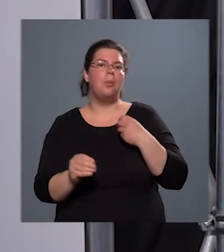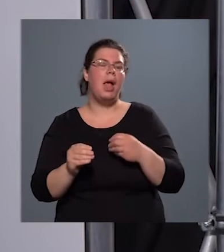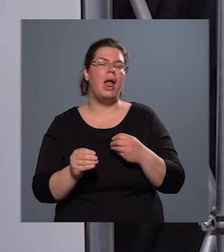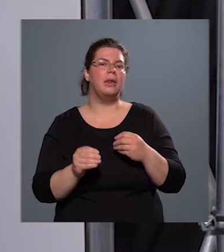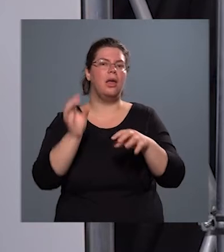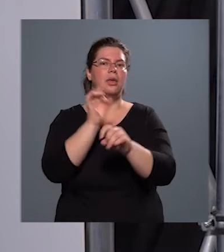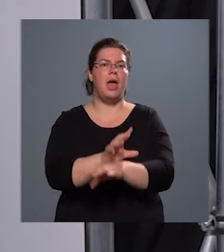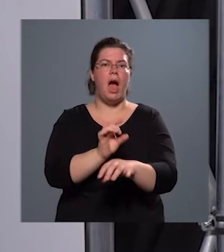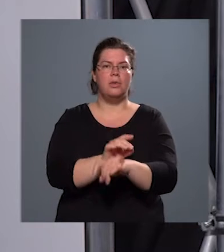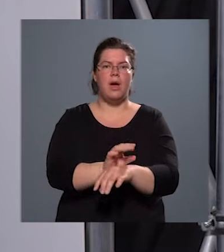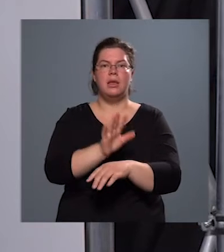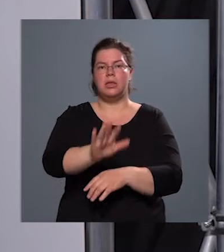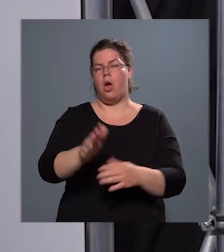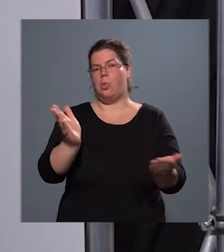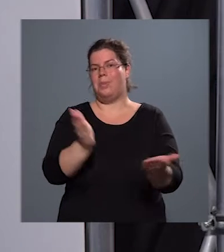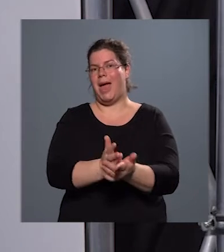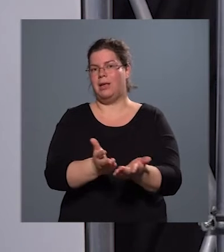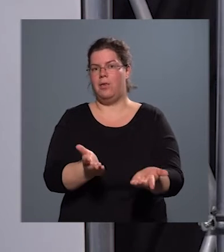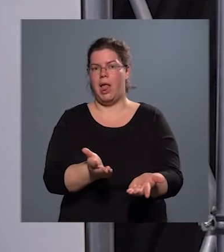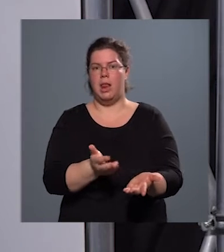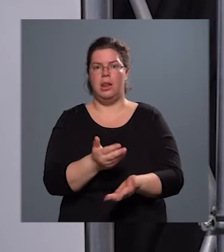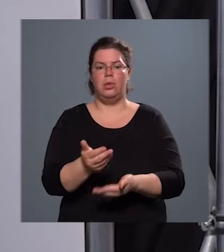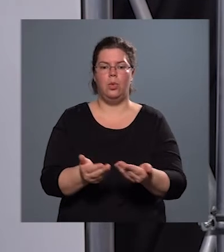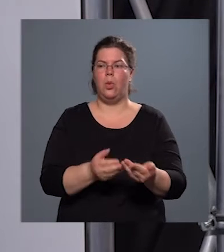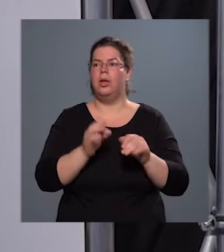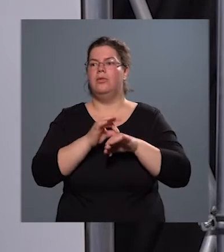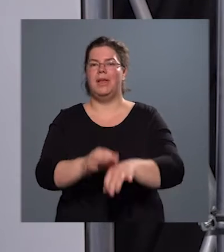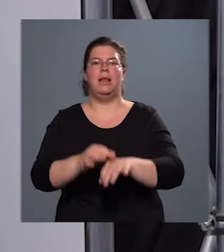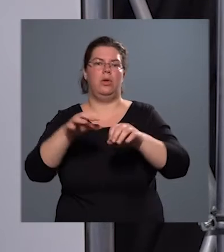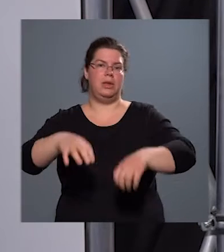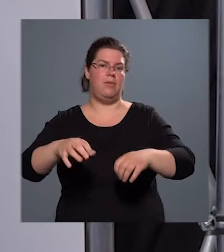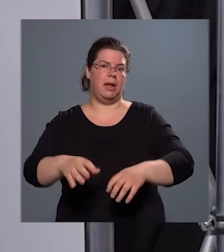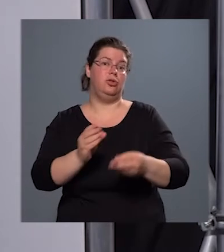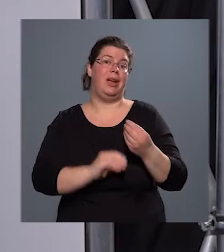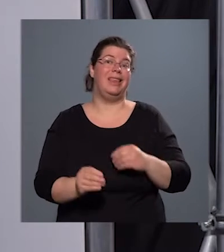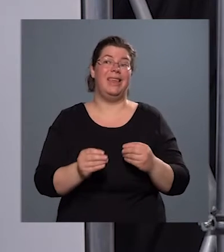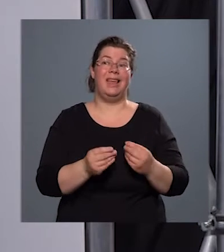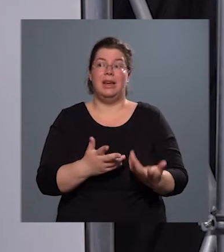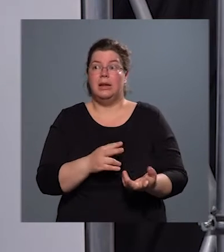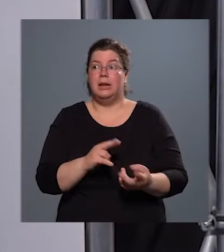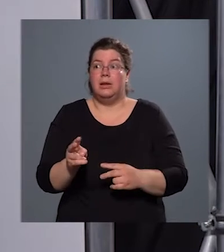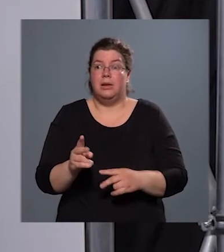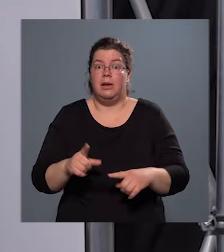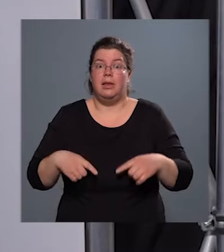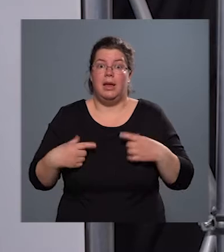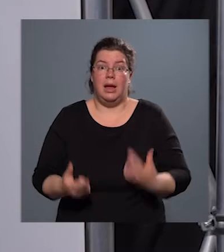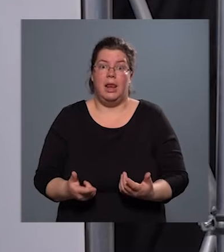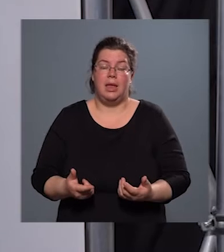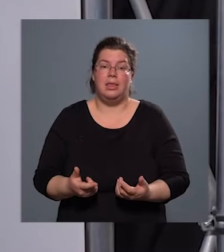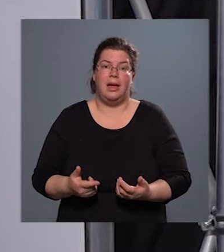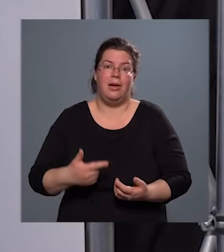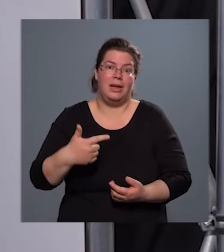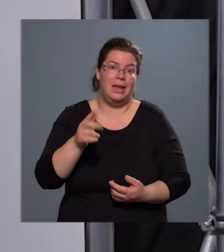járványnak megfelelő vezetői tevékenység azért kitölti az ember életének legalább a kétharmadát.